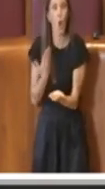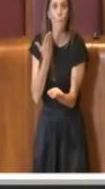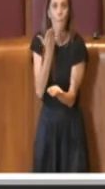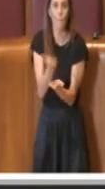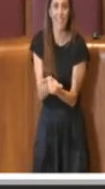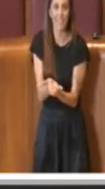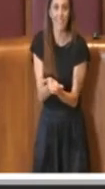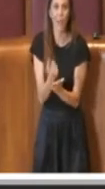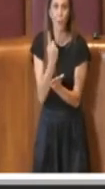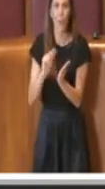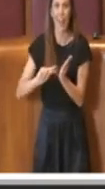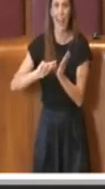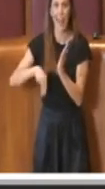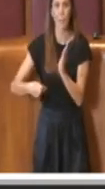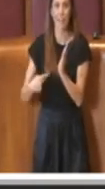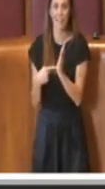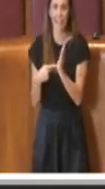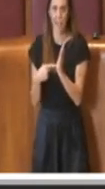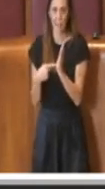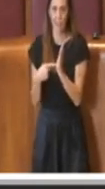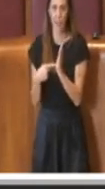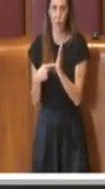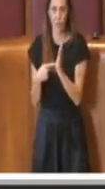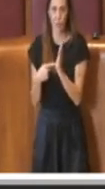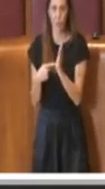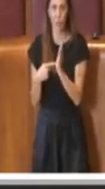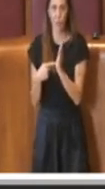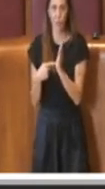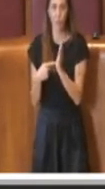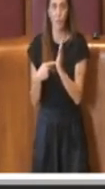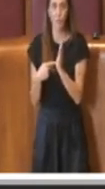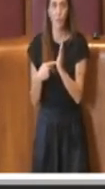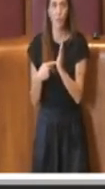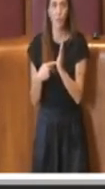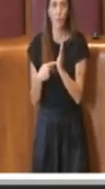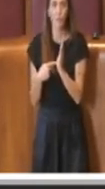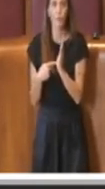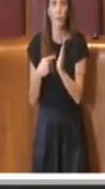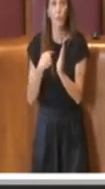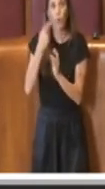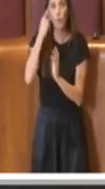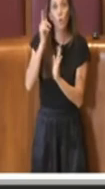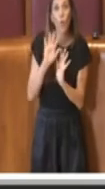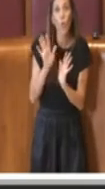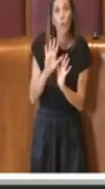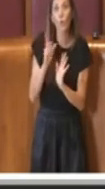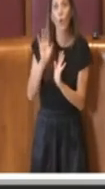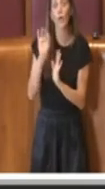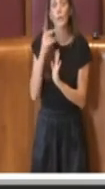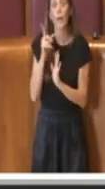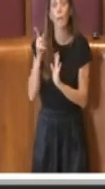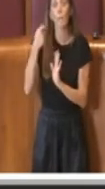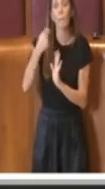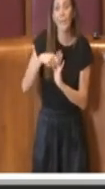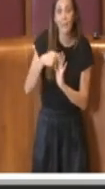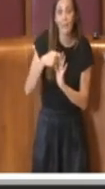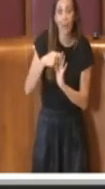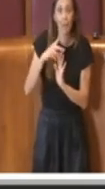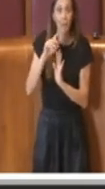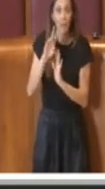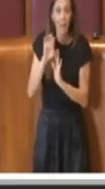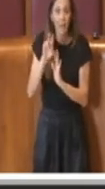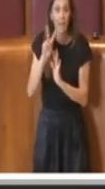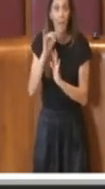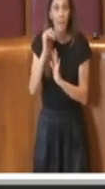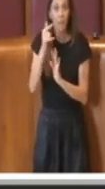emendamento che quindi, non so, poi il Presidente De Vito, se vi è arrivato, l'ho presentato via e